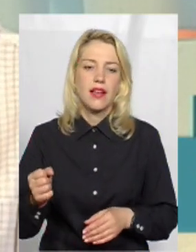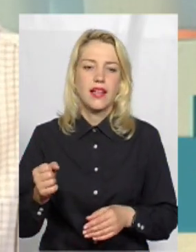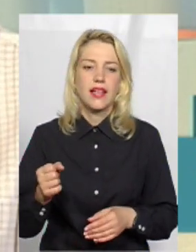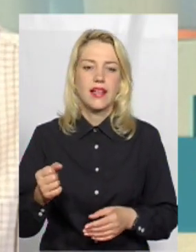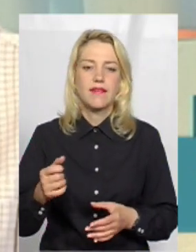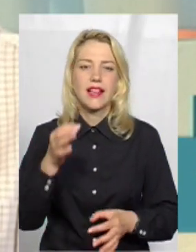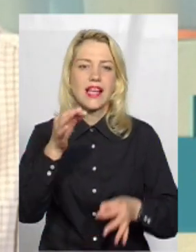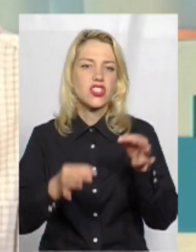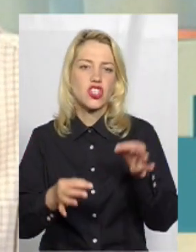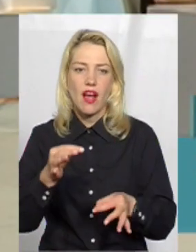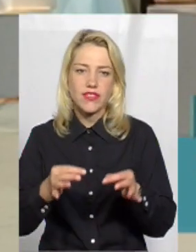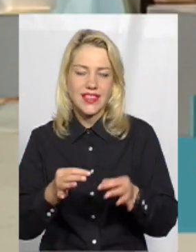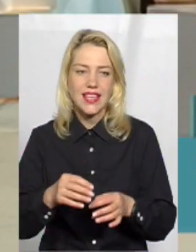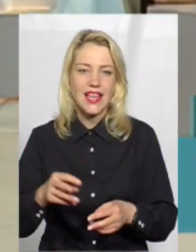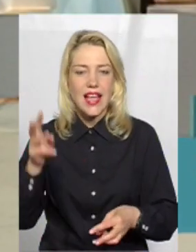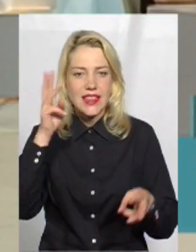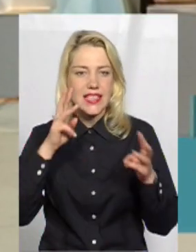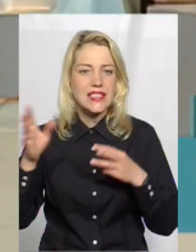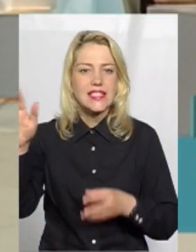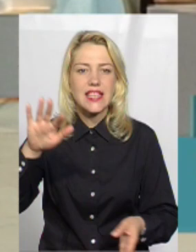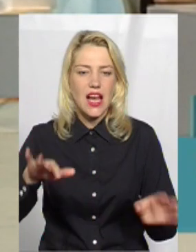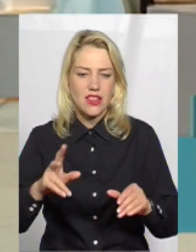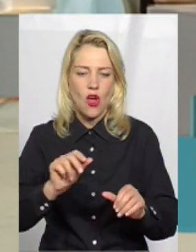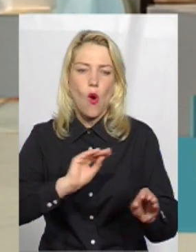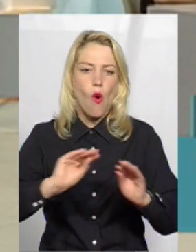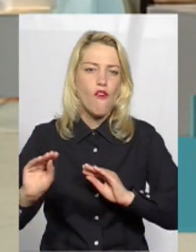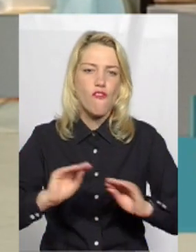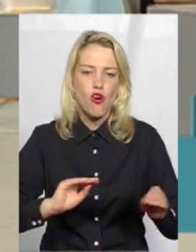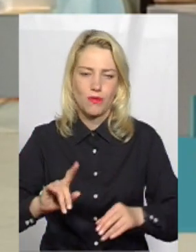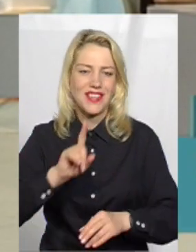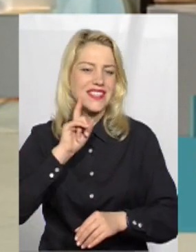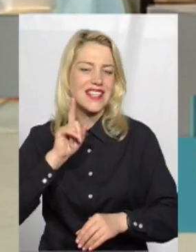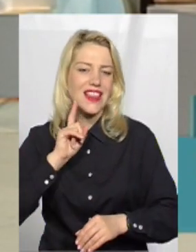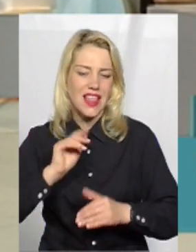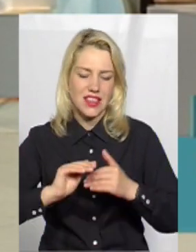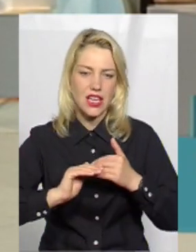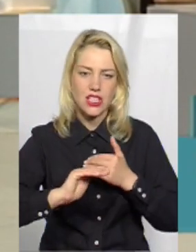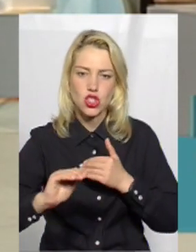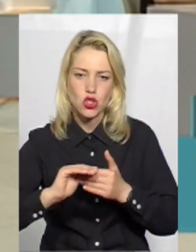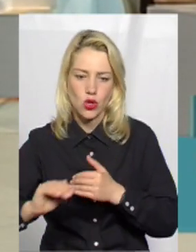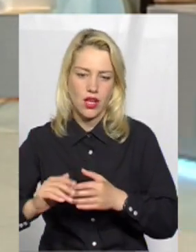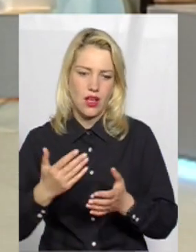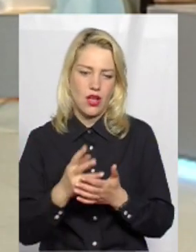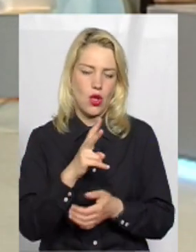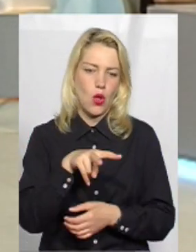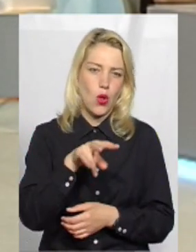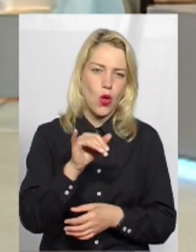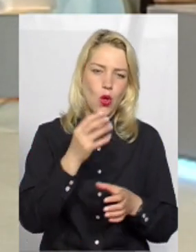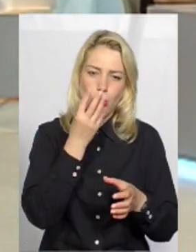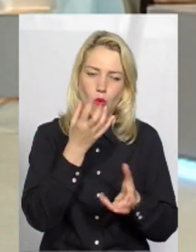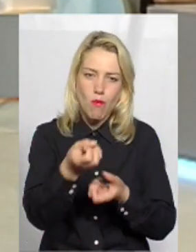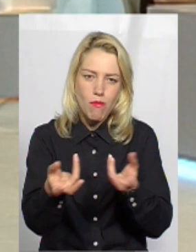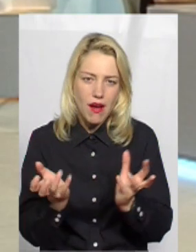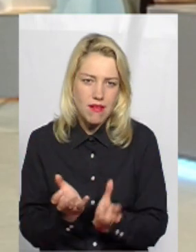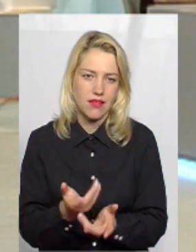дизайн, на оформлення загальних зелених зон клумб я завжди звертаю увагу. І тут такий